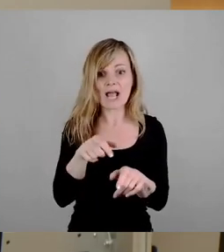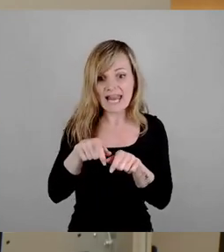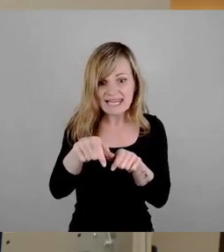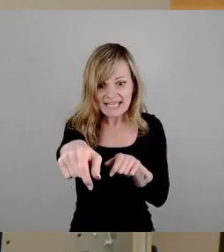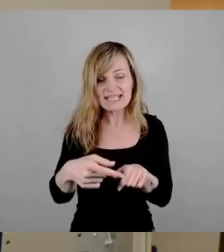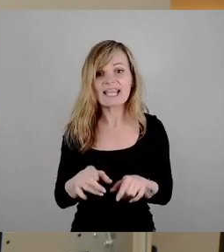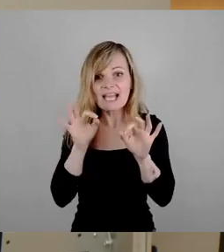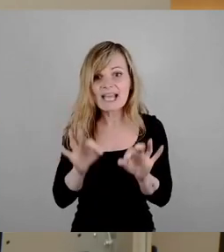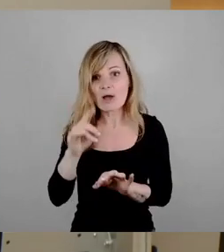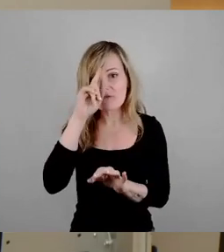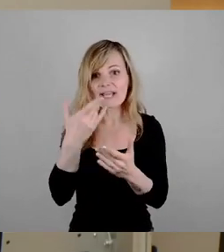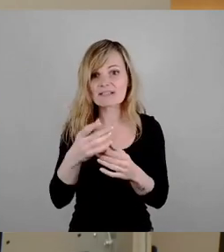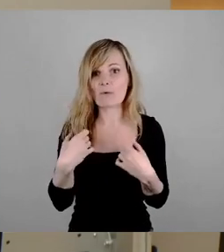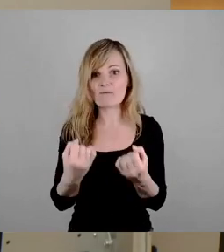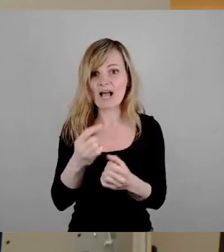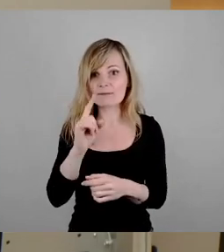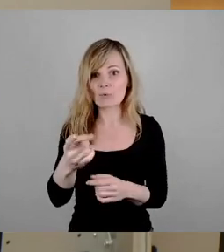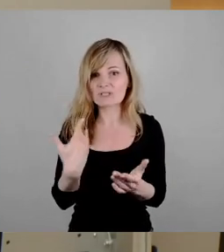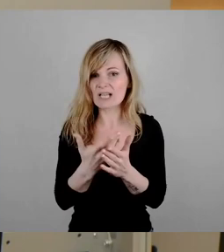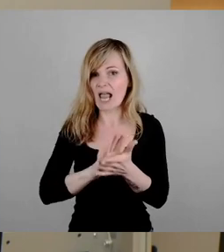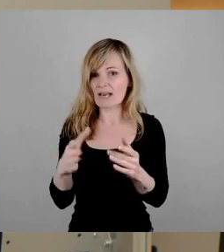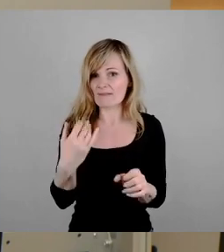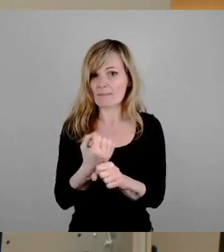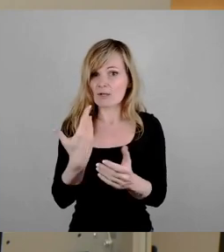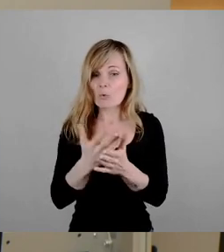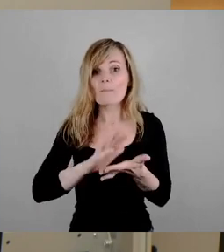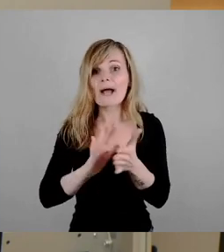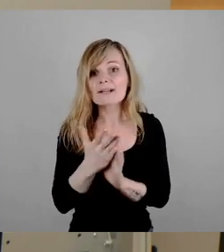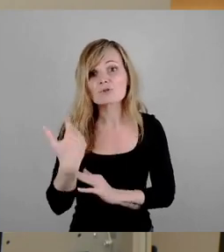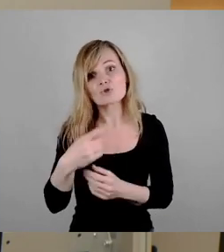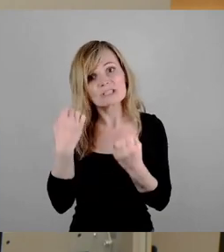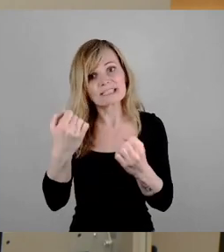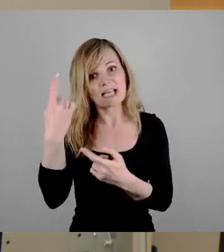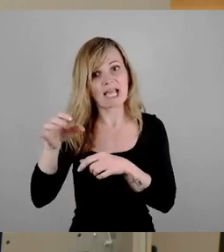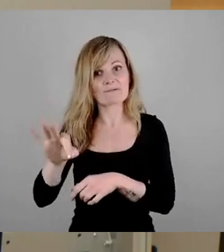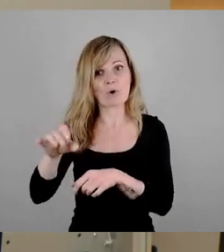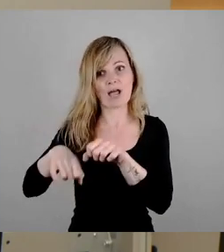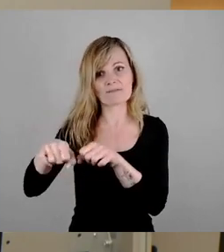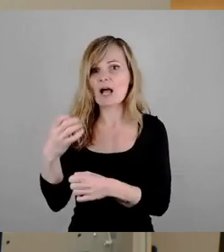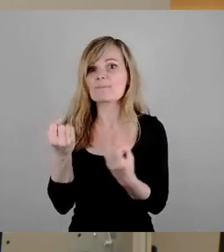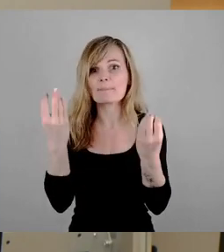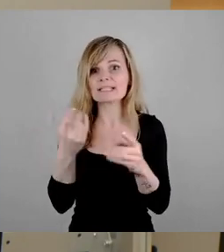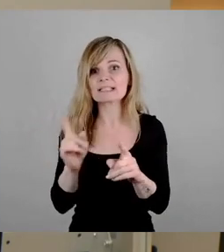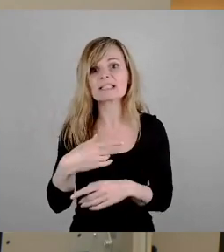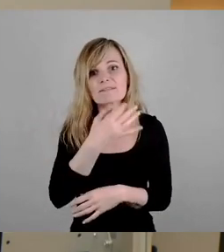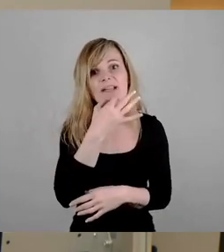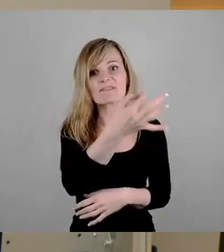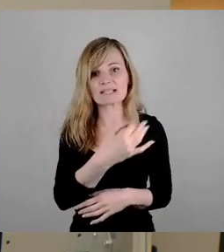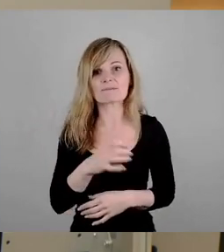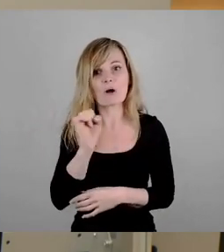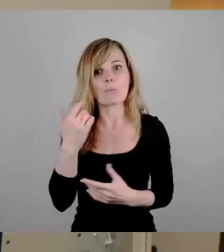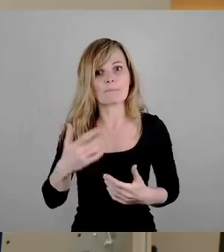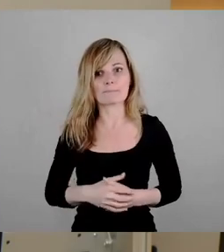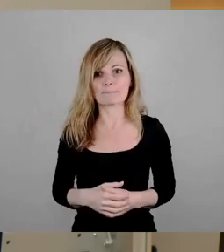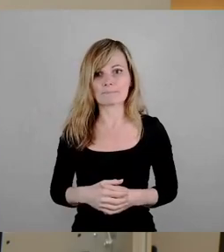Sie fahren müssen. Machen Sie es doch einfach. Das wäre doch mal praktischere Rad-Sicherheit. Warum passiert das nicht? Würde ich gerne wissen. Das können Sie machen.